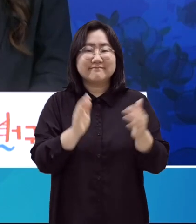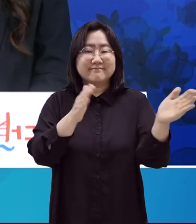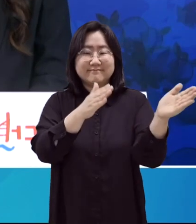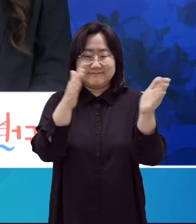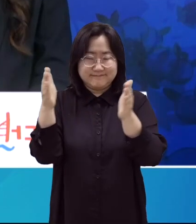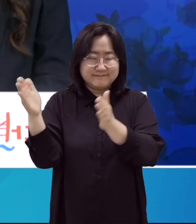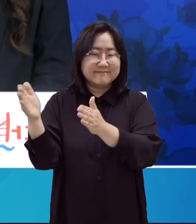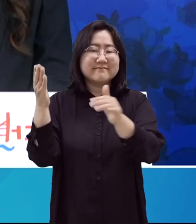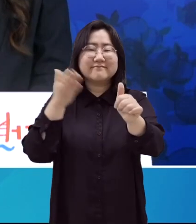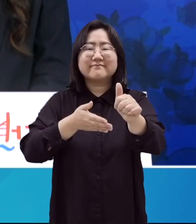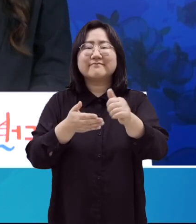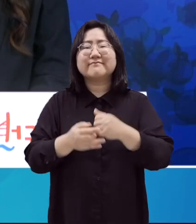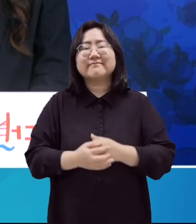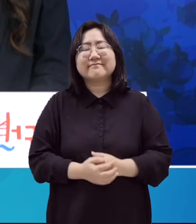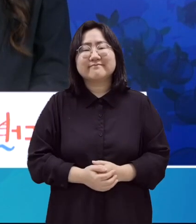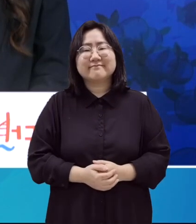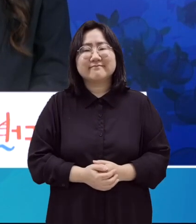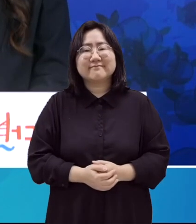다음 소식도 전해주시죠.